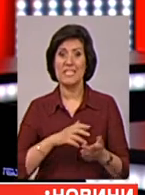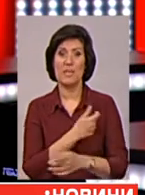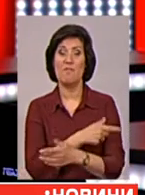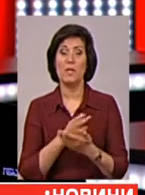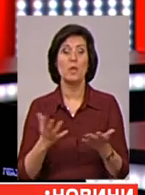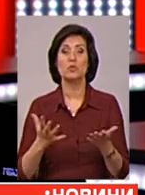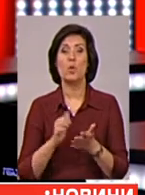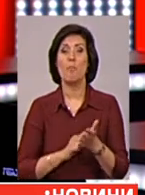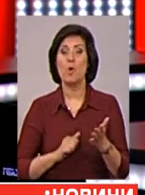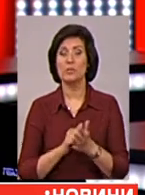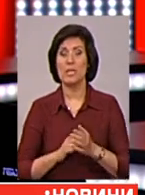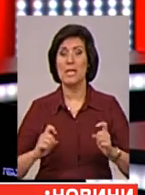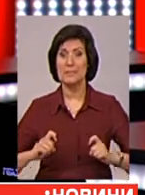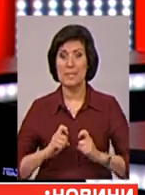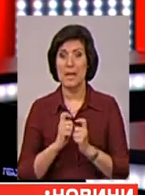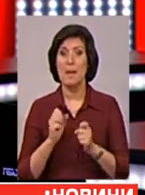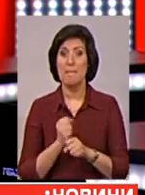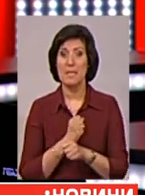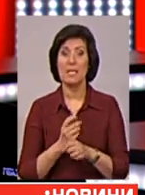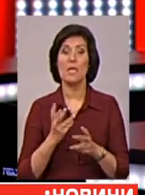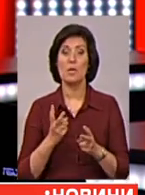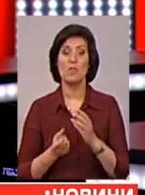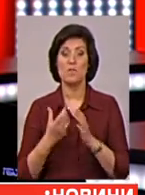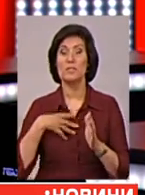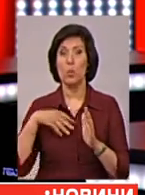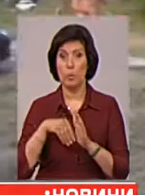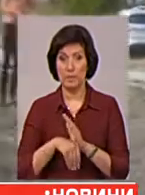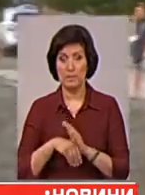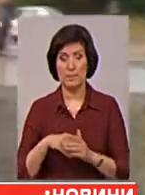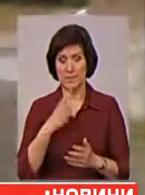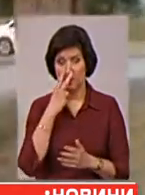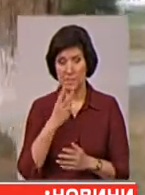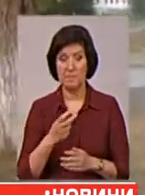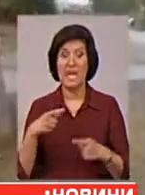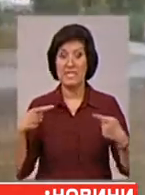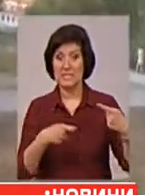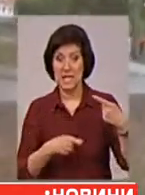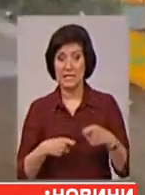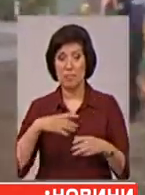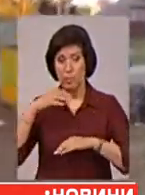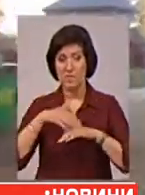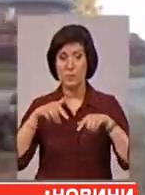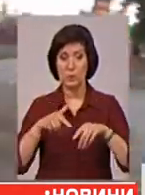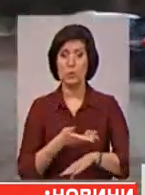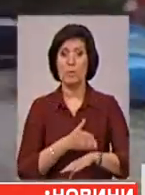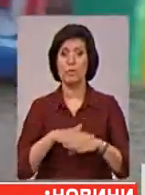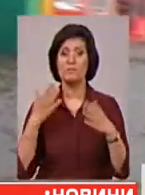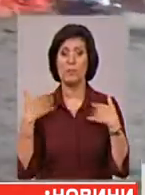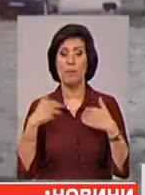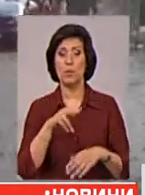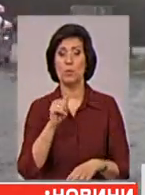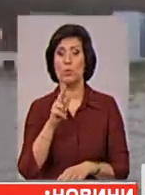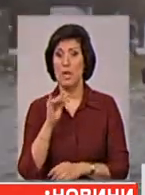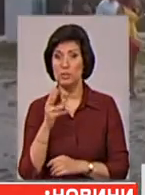почалася бійка? Таким виявився убитий. Дивіться далі. Трілянина сталася ввечері тут, на полтавському пляжі